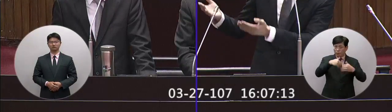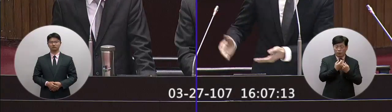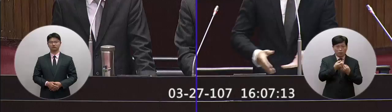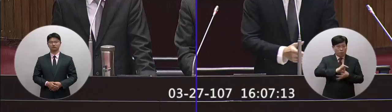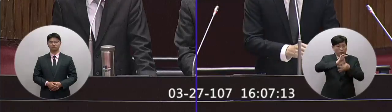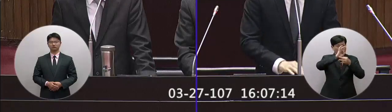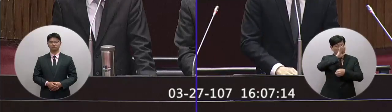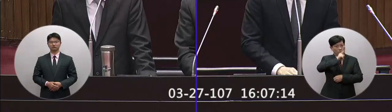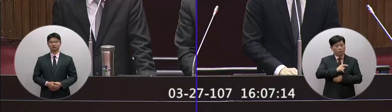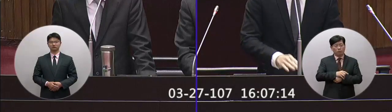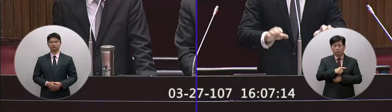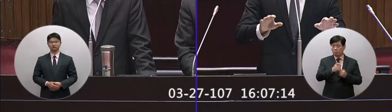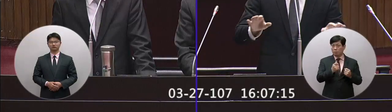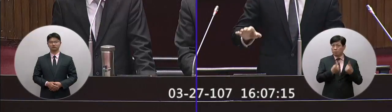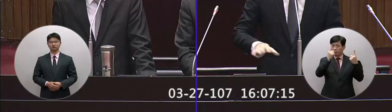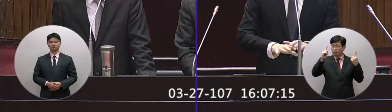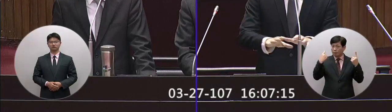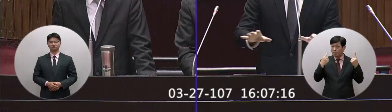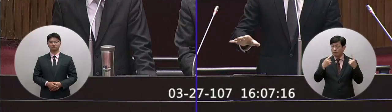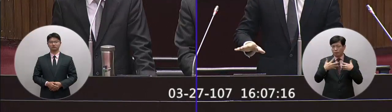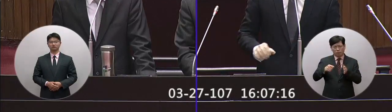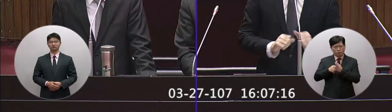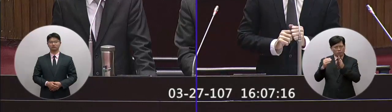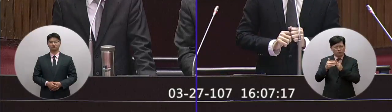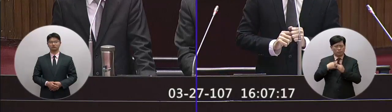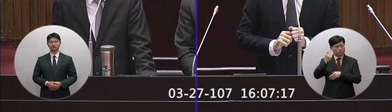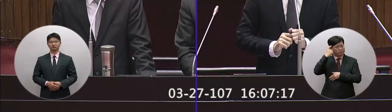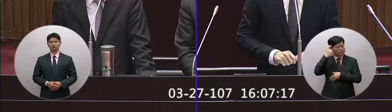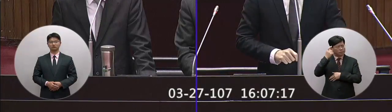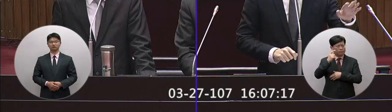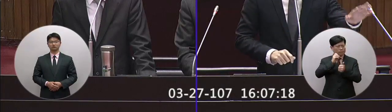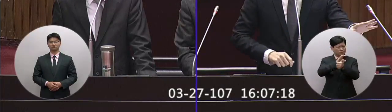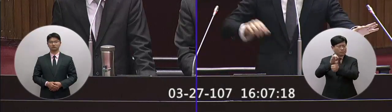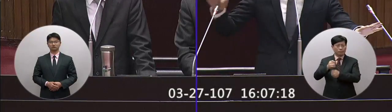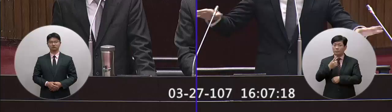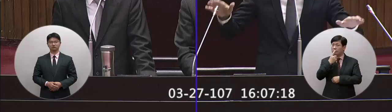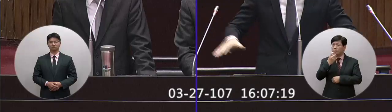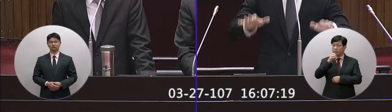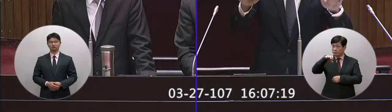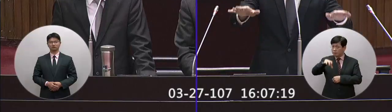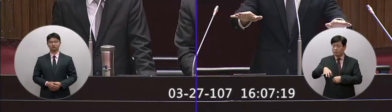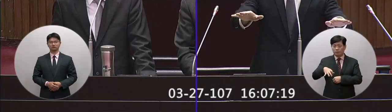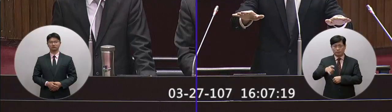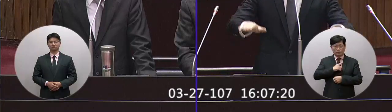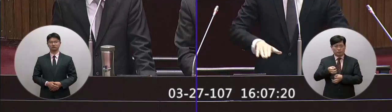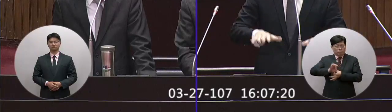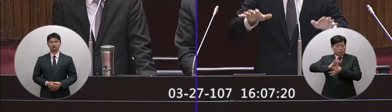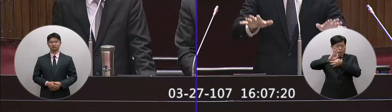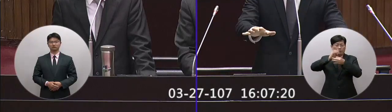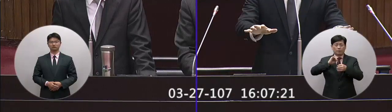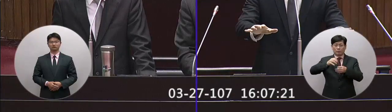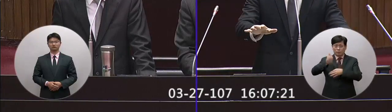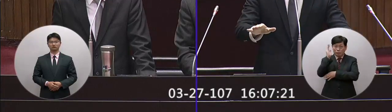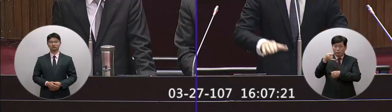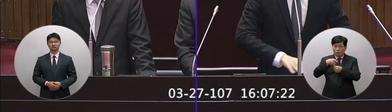提高這個提高的部分就是這個很多專家其實都有在提倡說對中央到地方一直打開這個頂